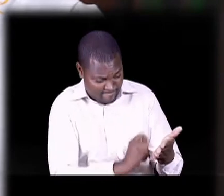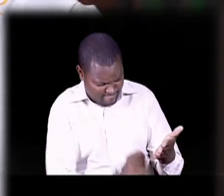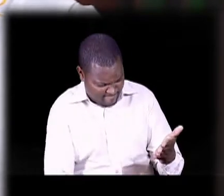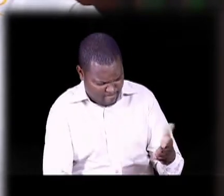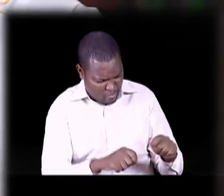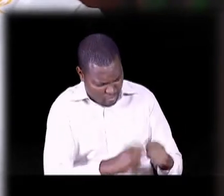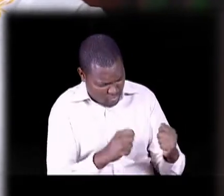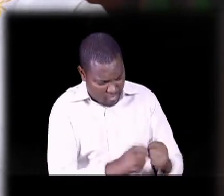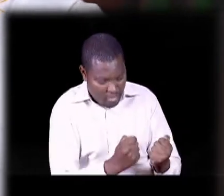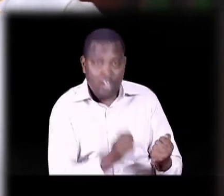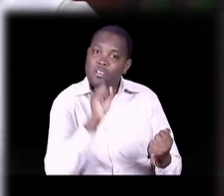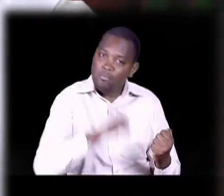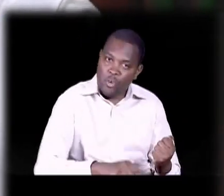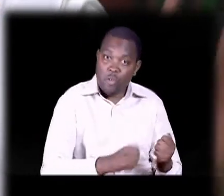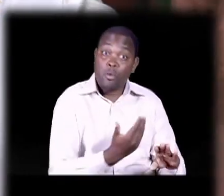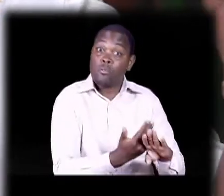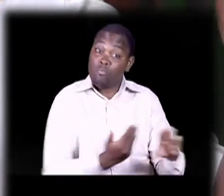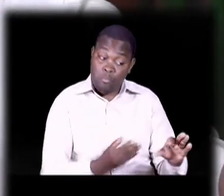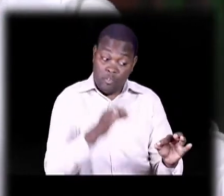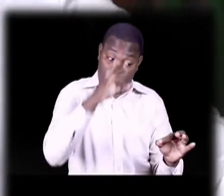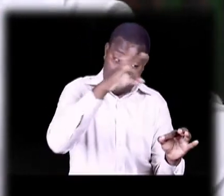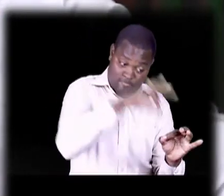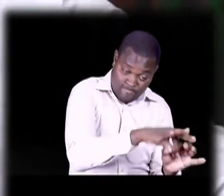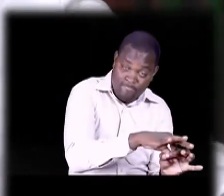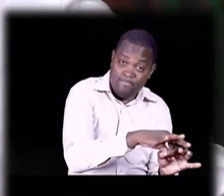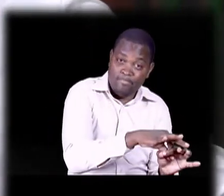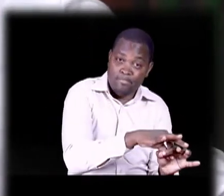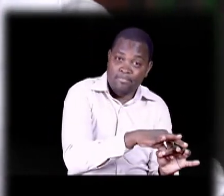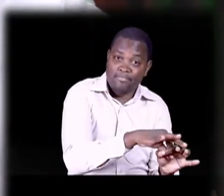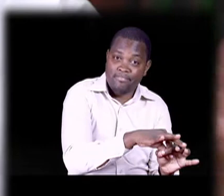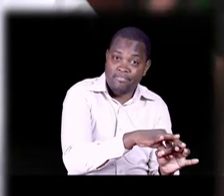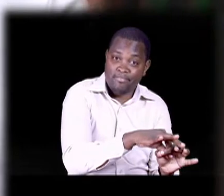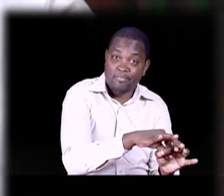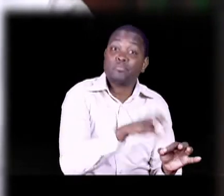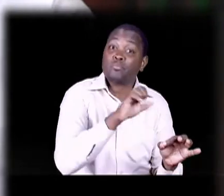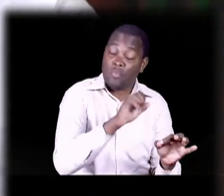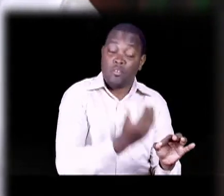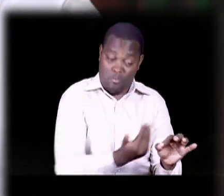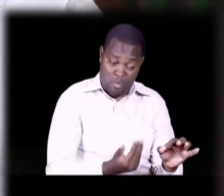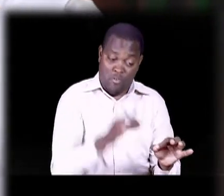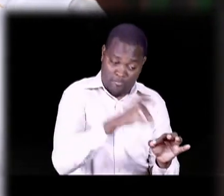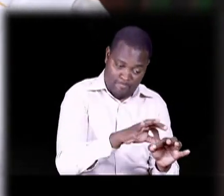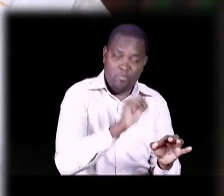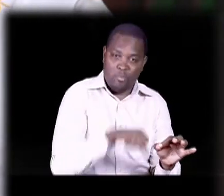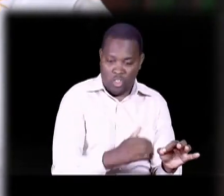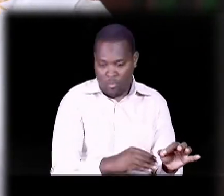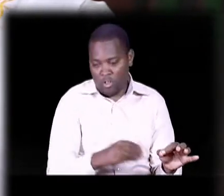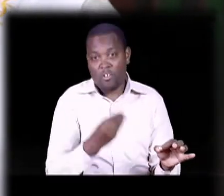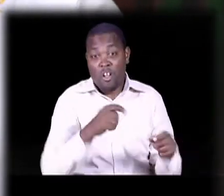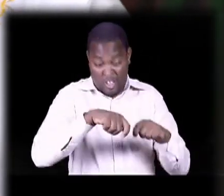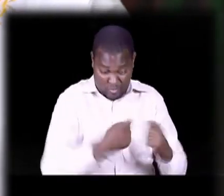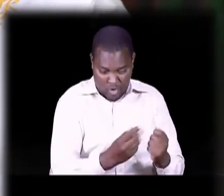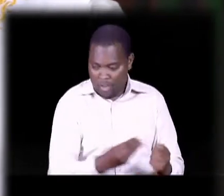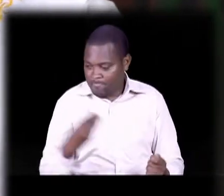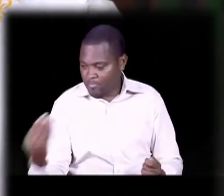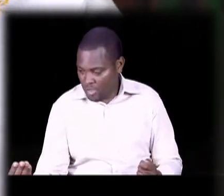karatasi ya kupiga kura Kabla ya kutumbukiza kwenye Debe Kwa hivo unaweza kuenda kwa karani Ukarudisha hiyo na